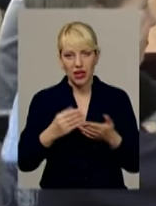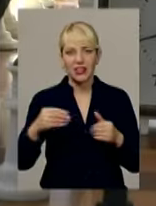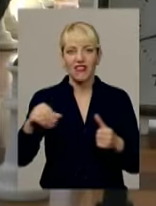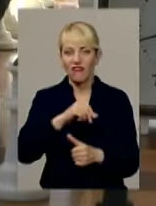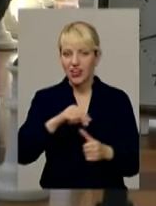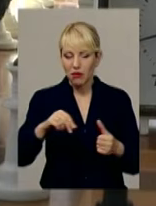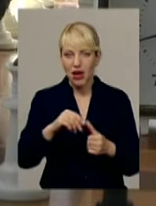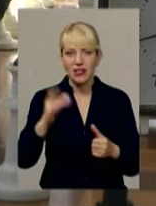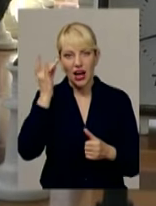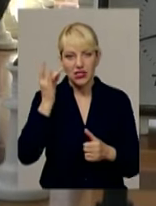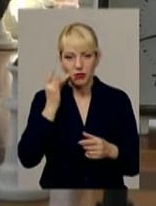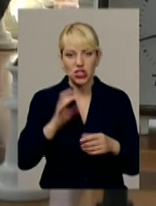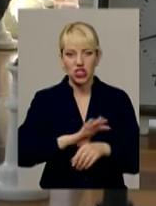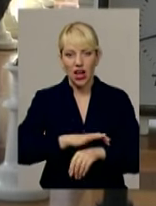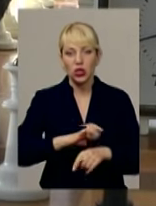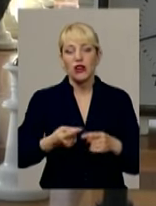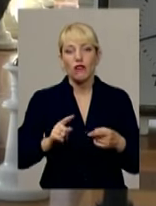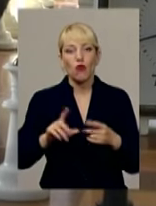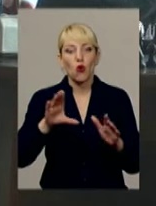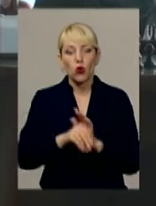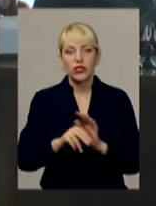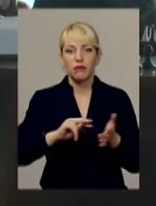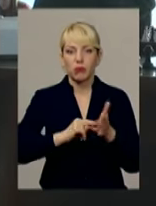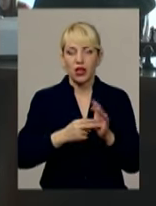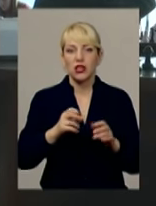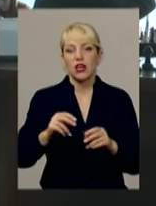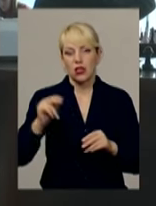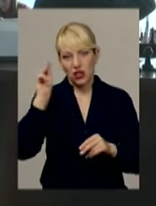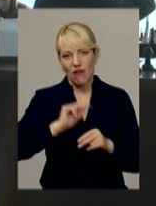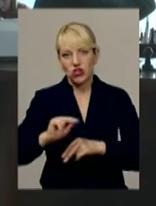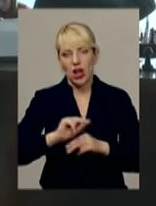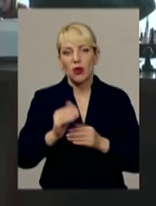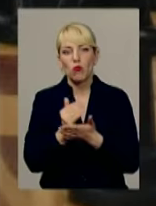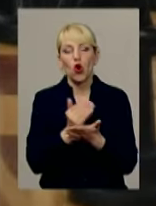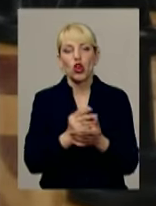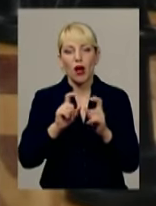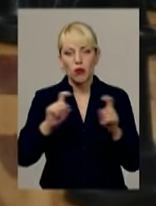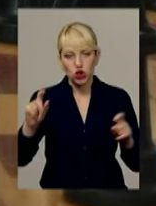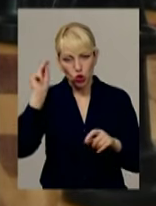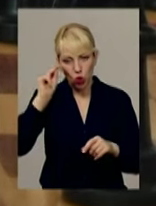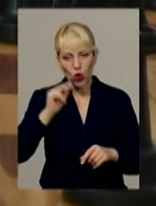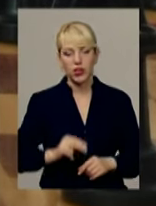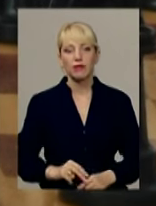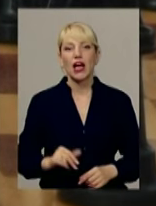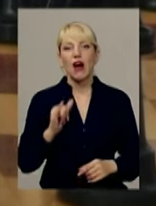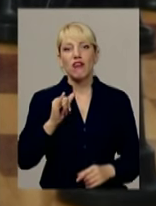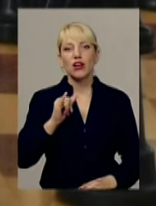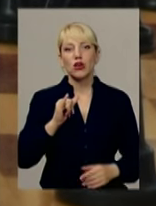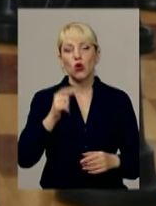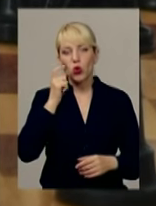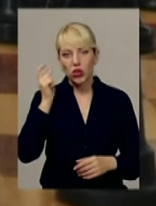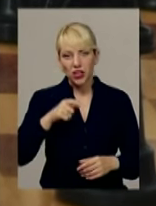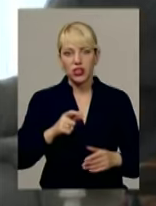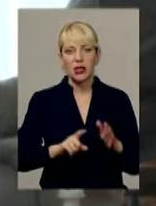шахів входять до навчальних планів усіх школярів, а у Канаді такі заняття є обов'язковим доповненням до уроків математики. В Україні цьогоріч